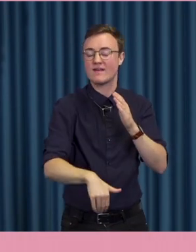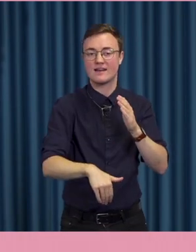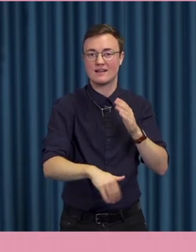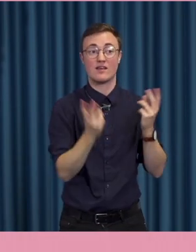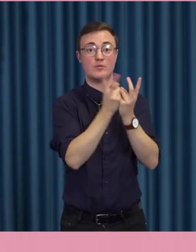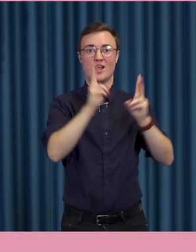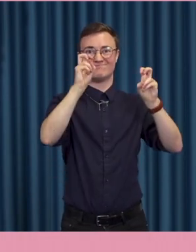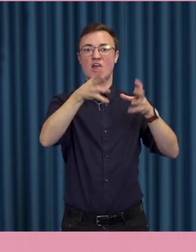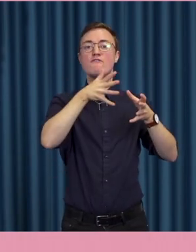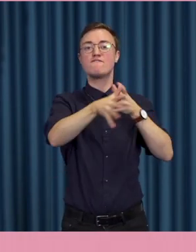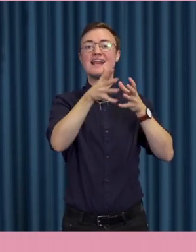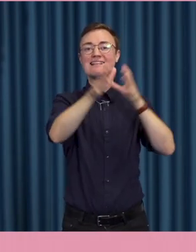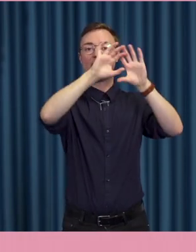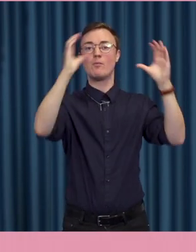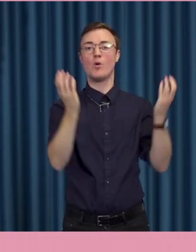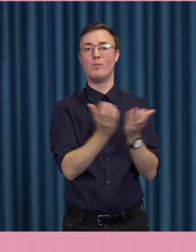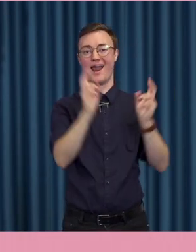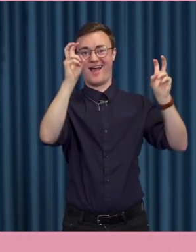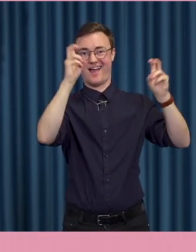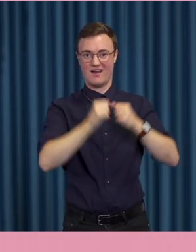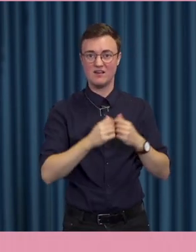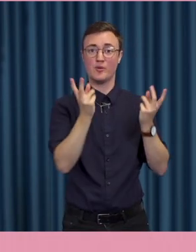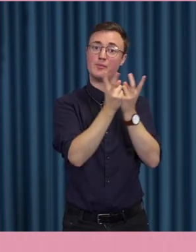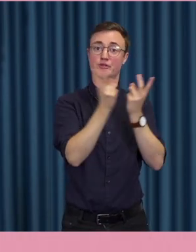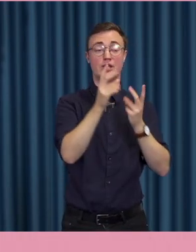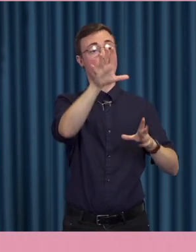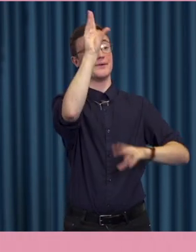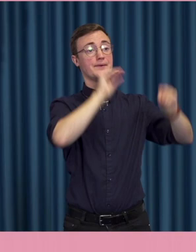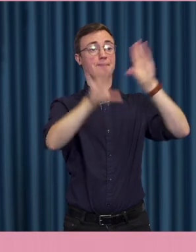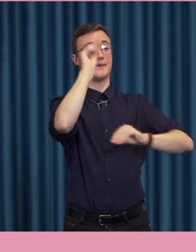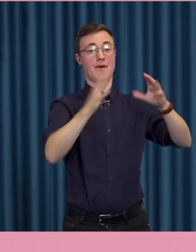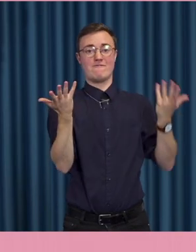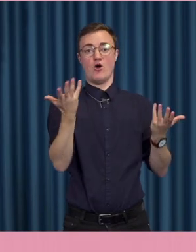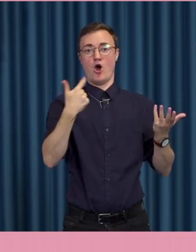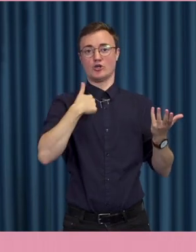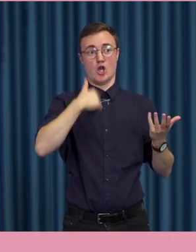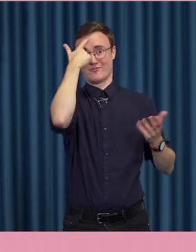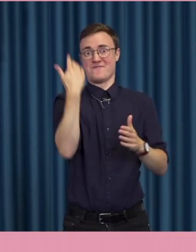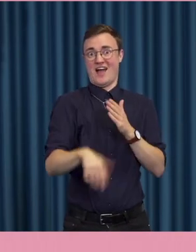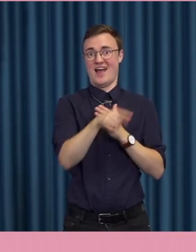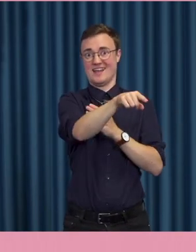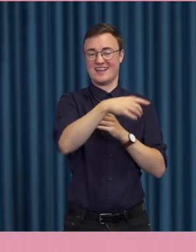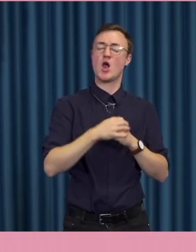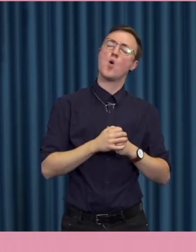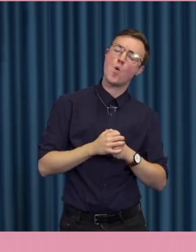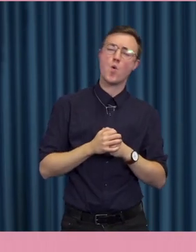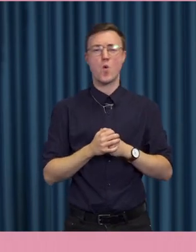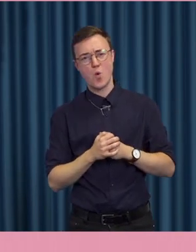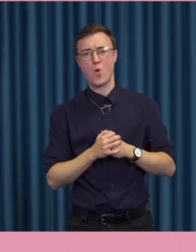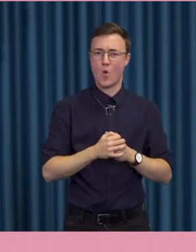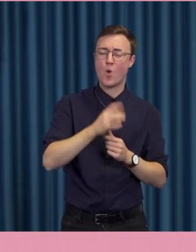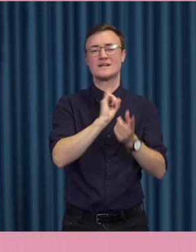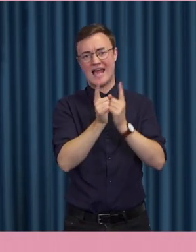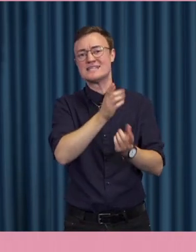kallade filterbubblor och får en väldigt ensidig verklighetsuppfattning. Tesen är rimlig men enligt